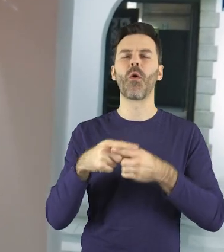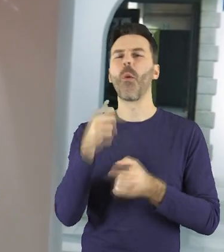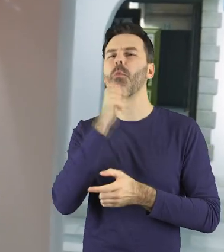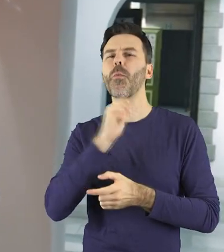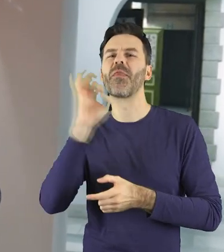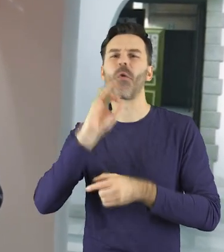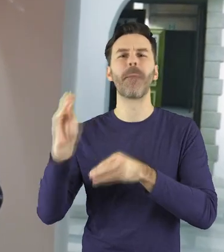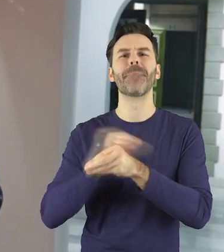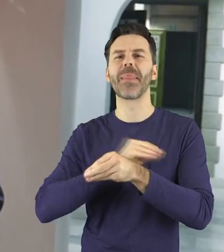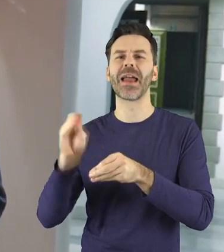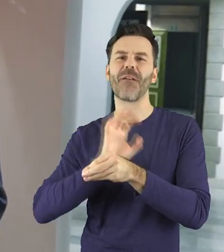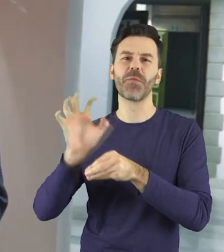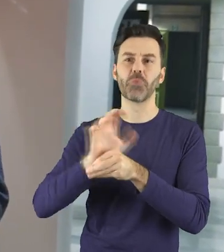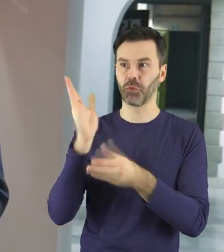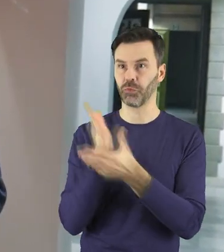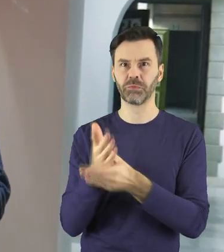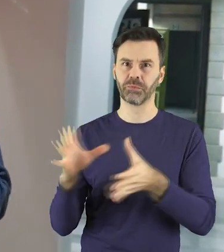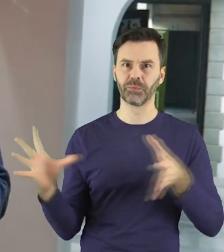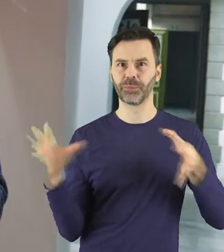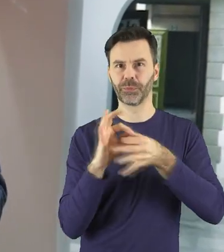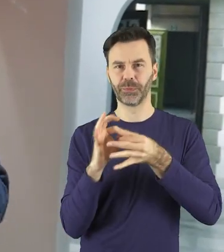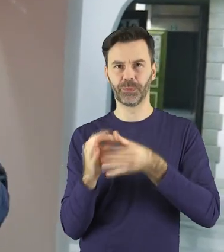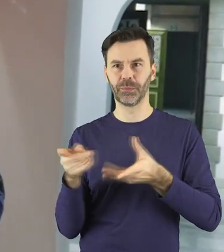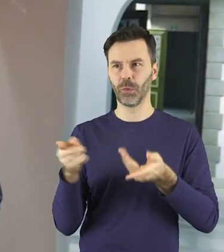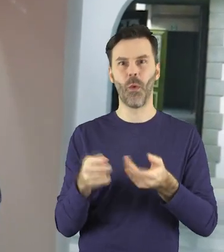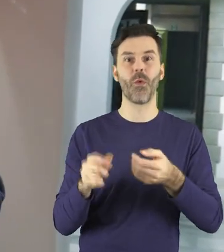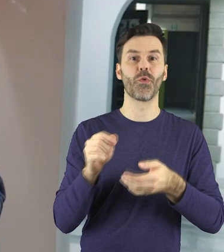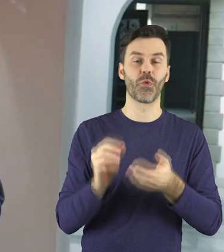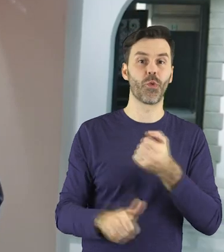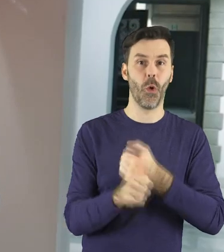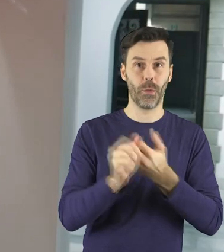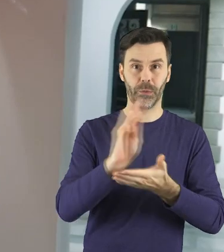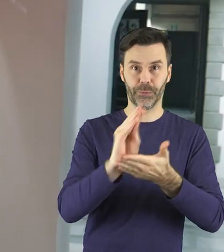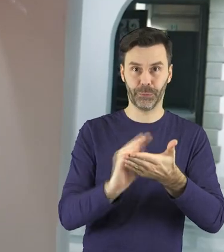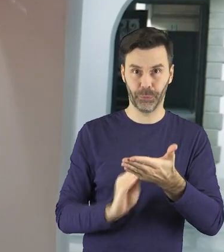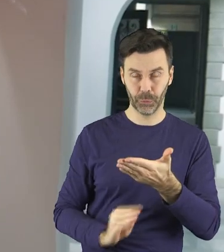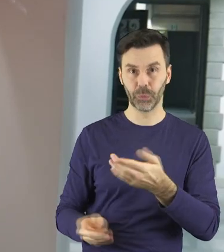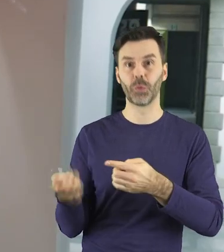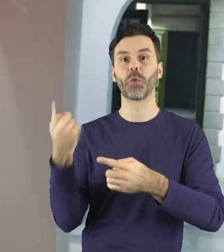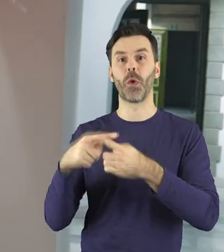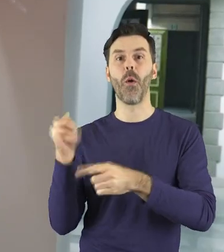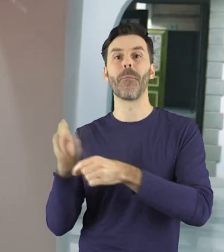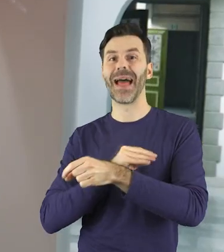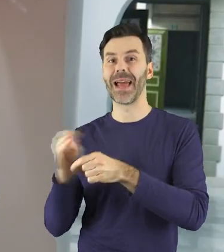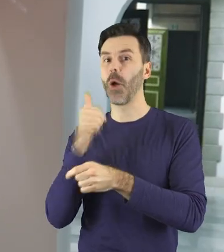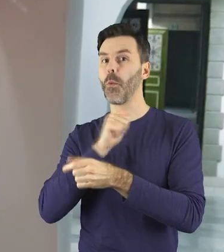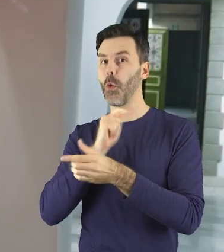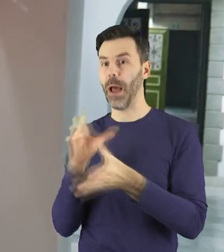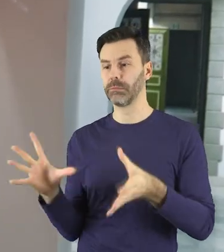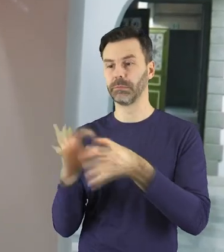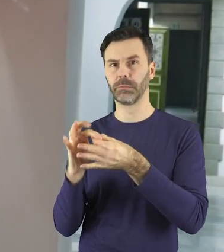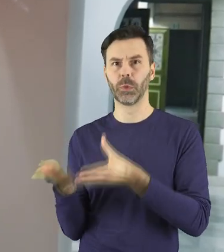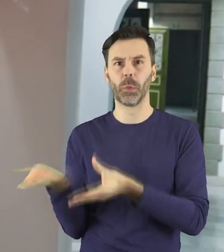wyprodukowanych tkanin. Taki właśnie dokument i próbkę składano przed